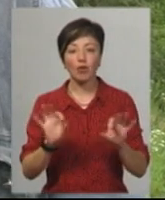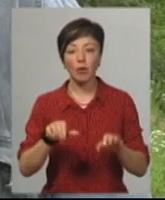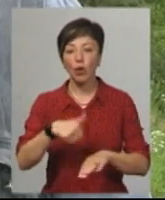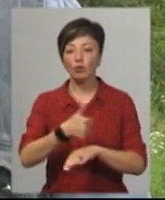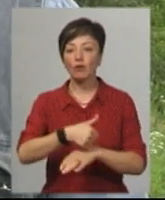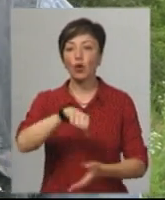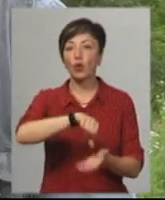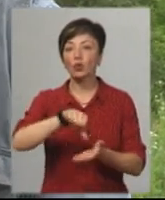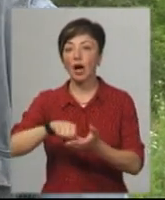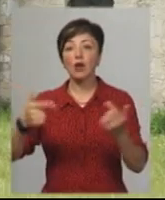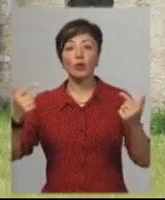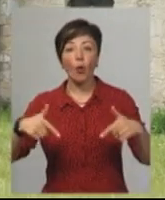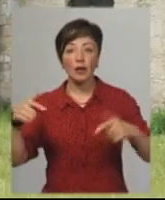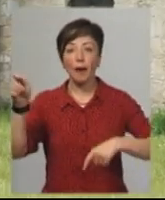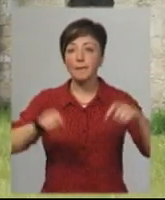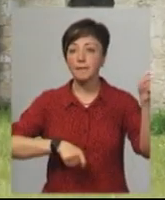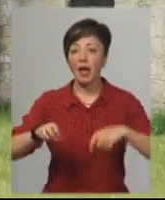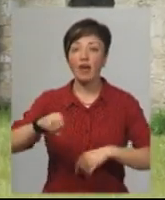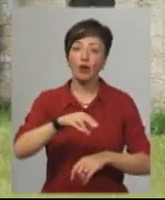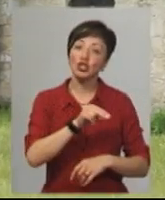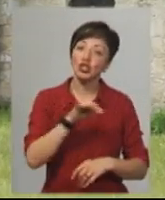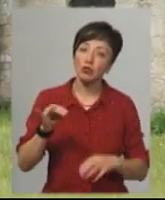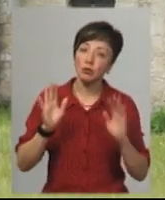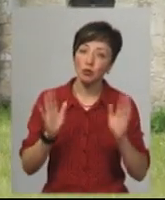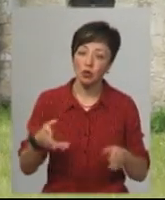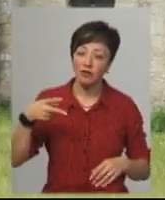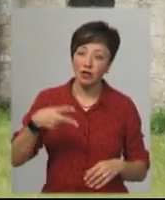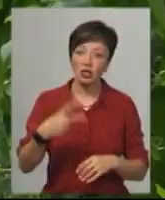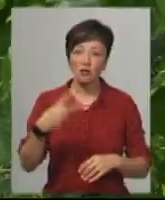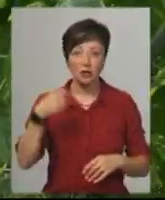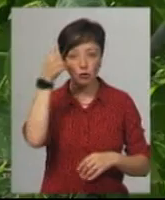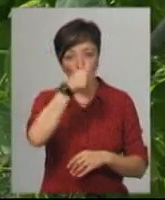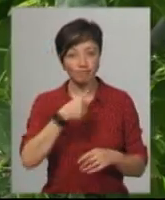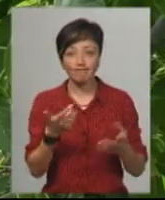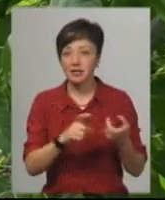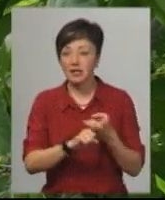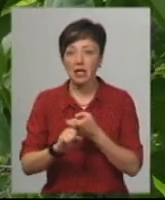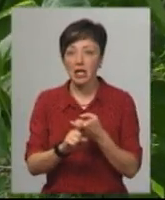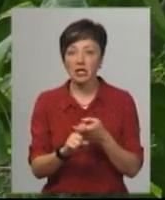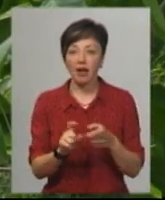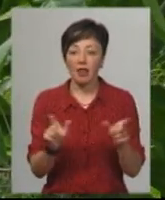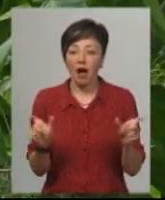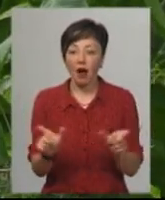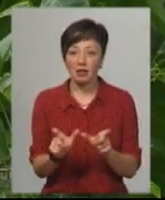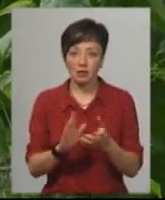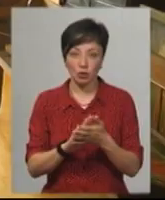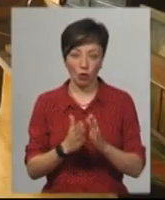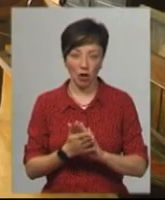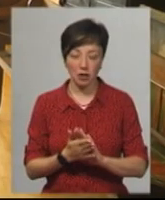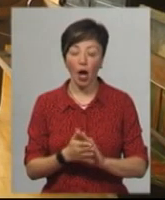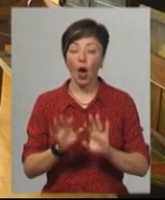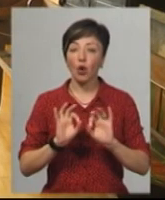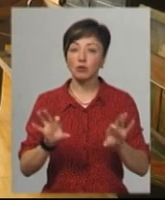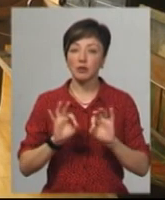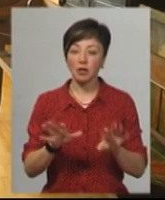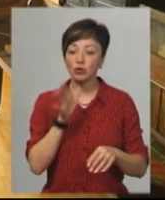учасники і гості приїздили з країн Європи. Тому, чи відбудеться фестиваль у 2020-му, залежить від епідемічної ситуації. Та організатор розповідає, час